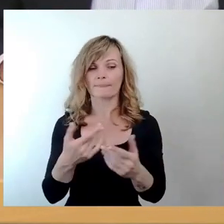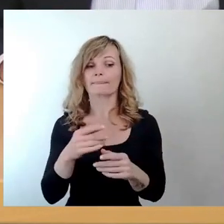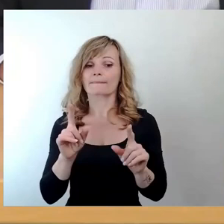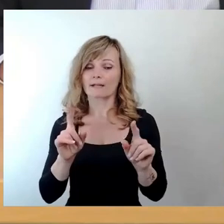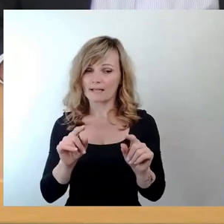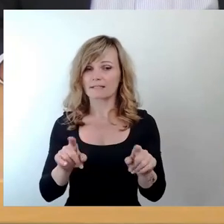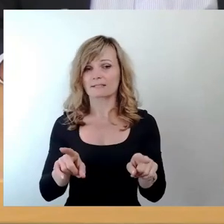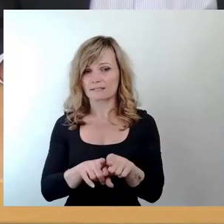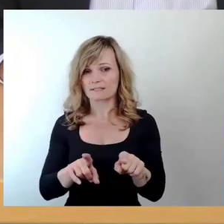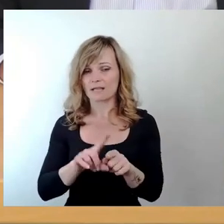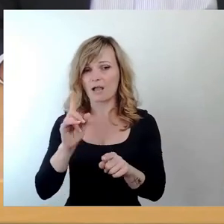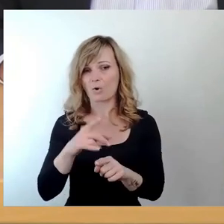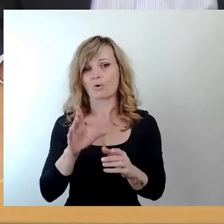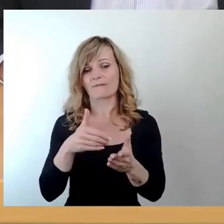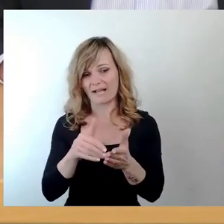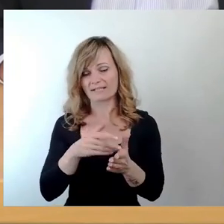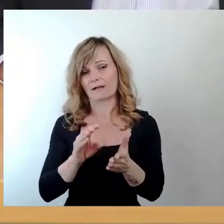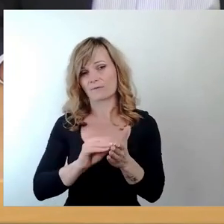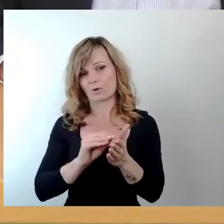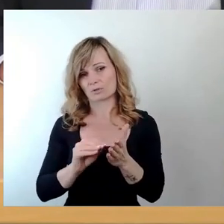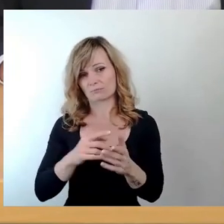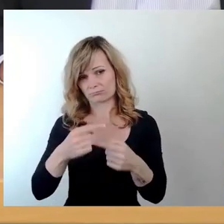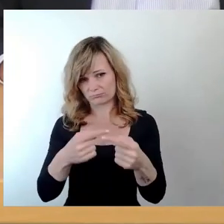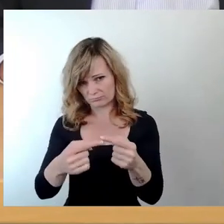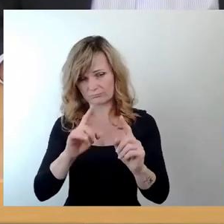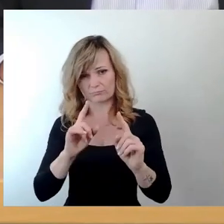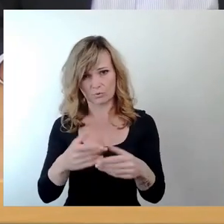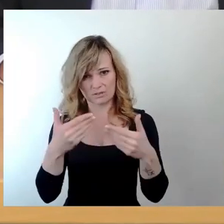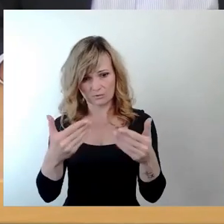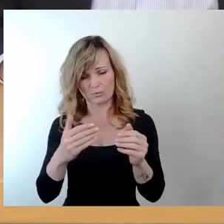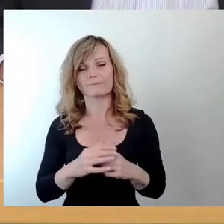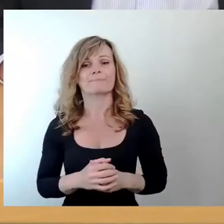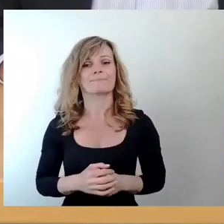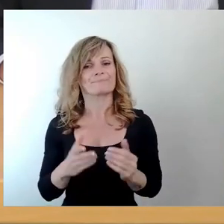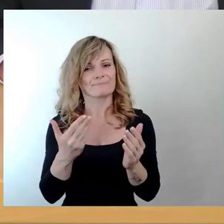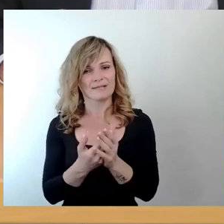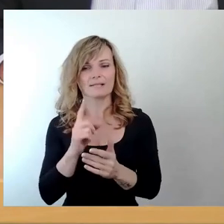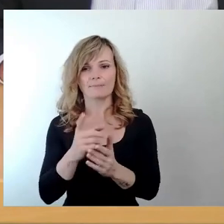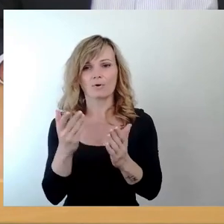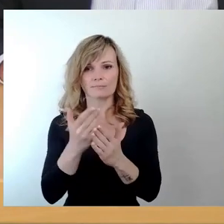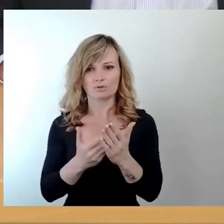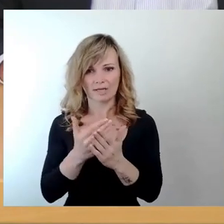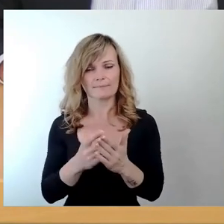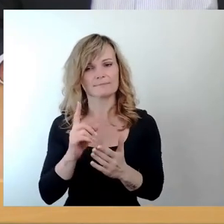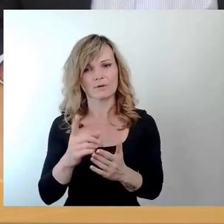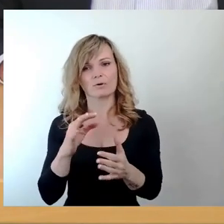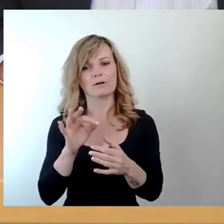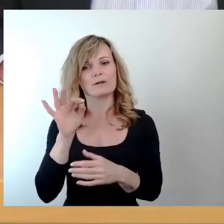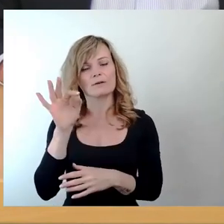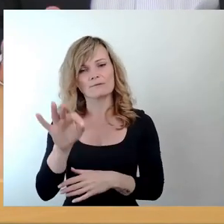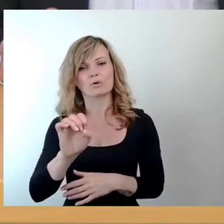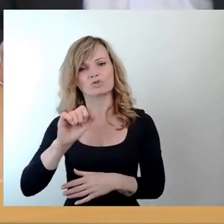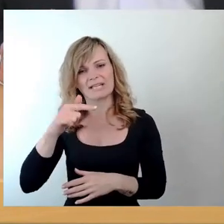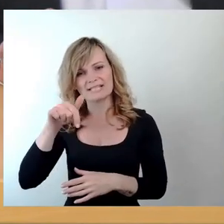das weiter fortgeschrieben werden muss. Und in dem Sinne ist dort auch beschrieben, um da vielleicht gleich die Frage zur Stesat mit zu